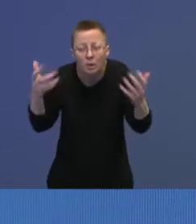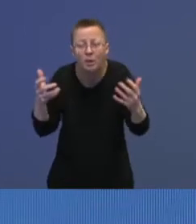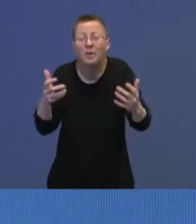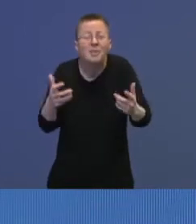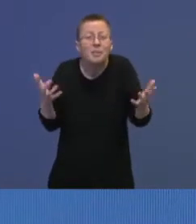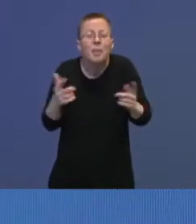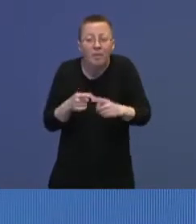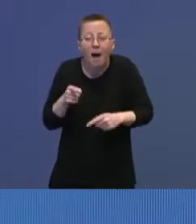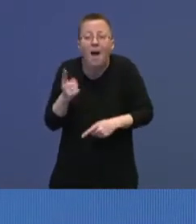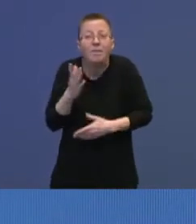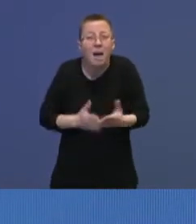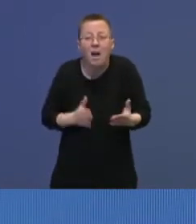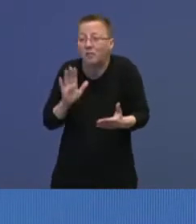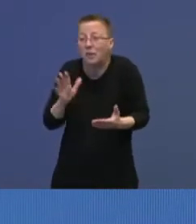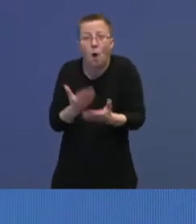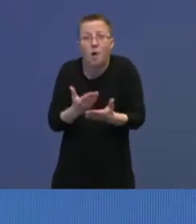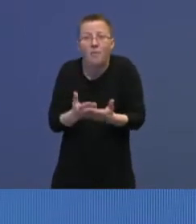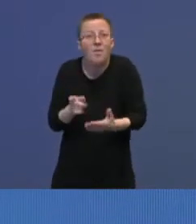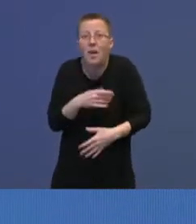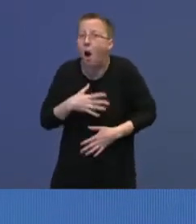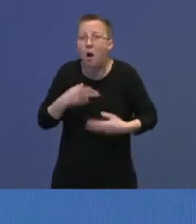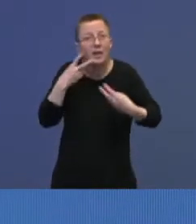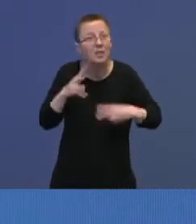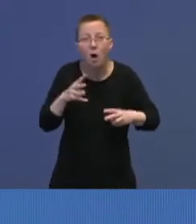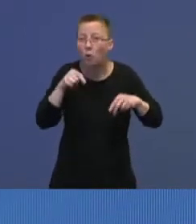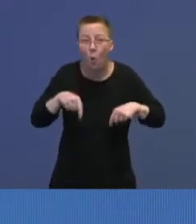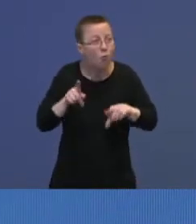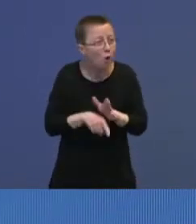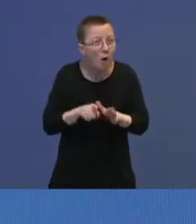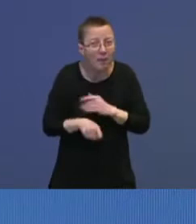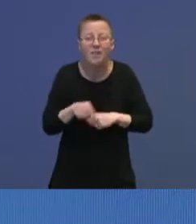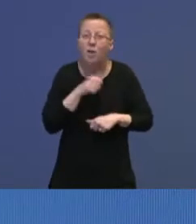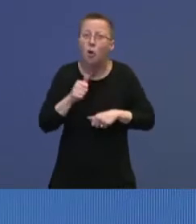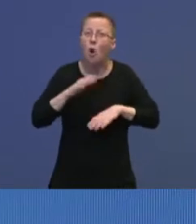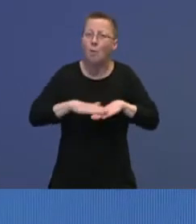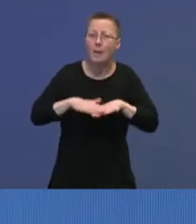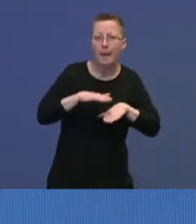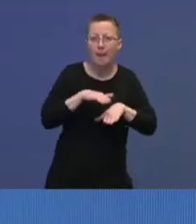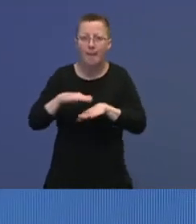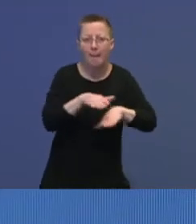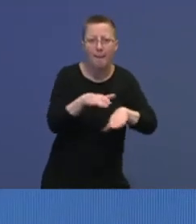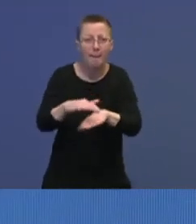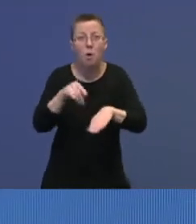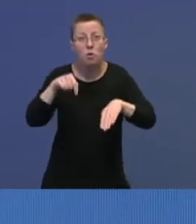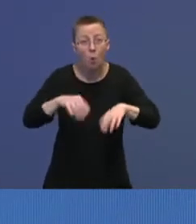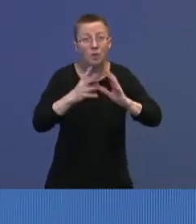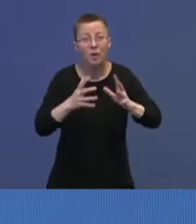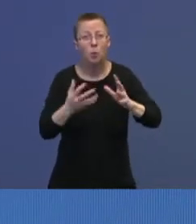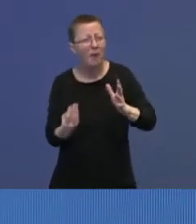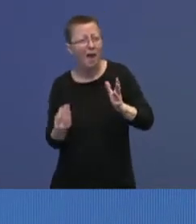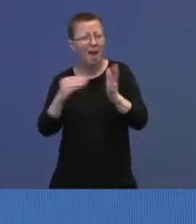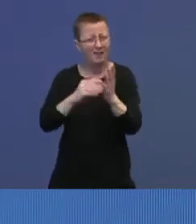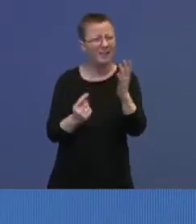Men det er en del av oppgaven. Disse svarene har vi ikke alle fra dag igjen, og vi må planlegge deretter. Den er ekstraordinær, denne situasjonen,